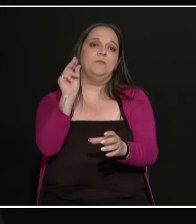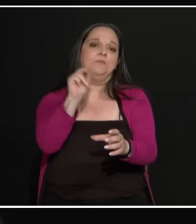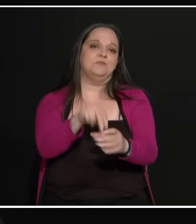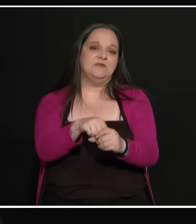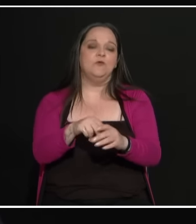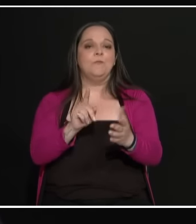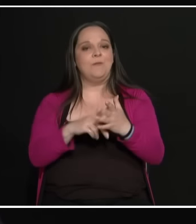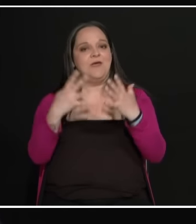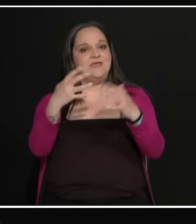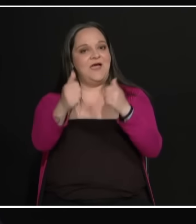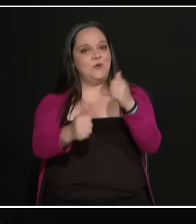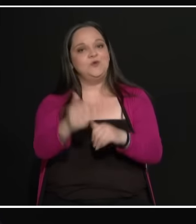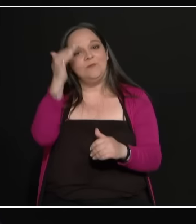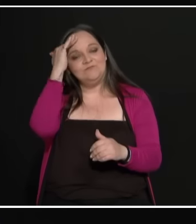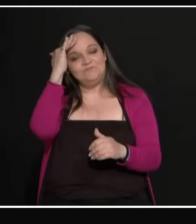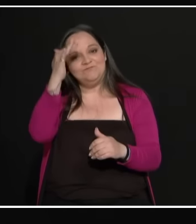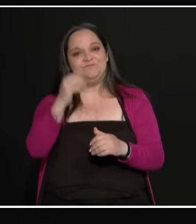9 Ιούνιου. Να είστε καλά.